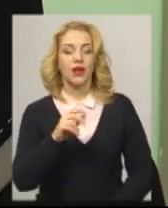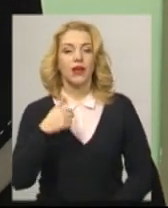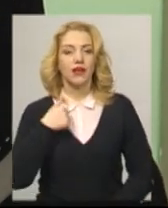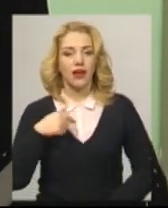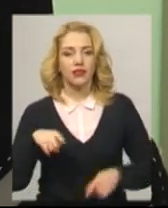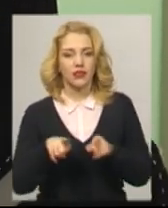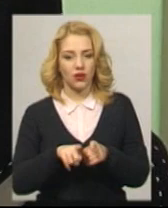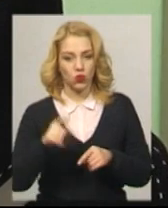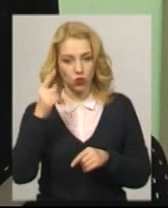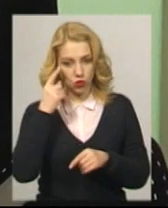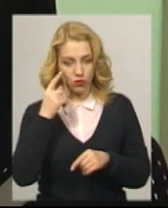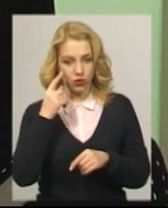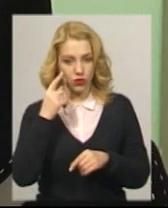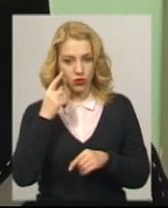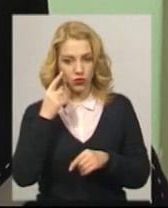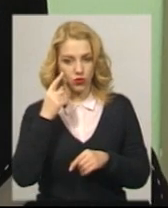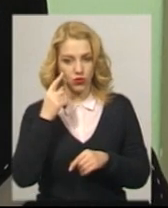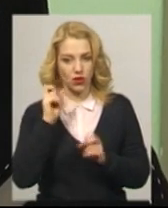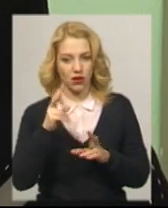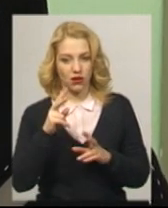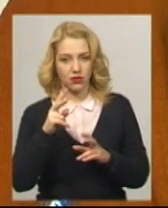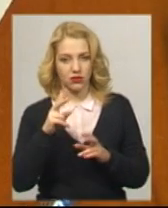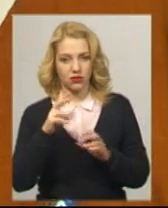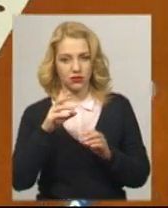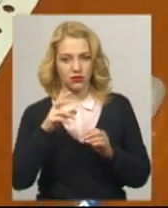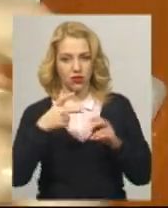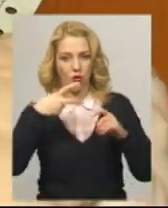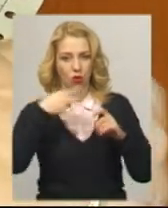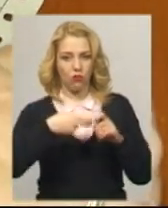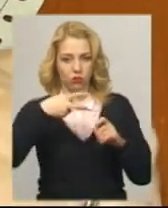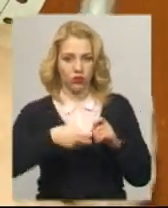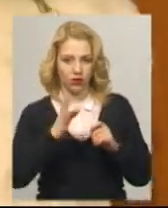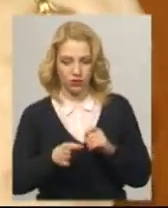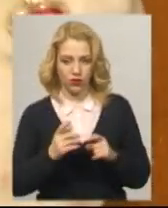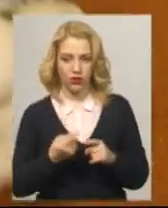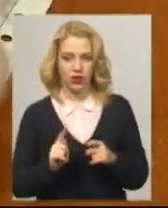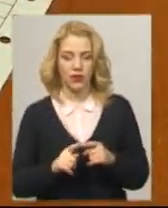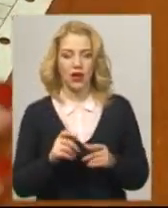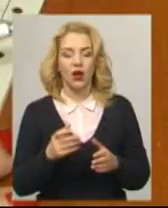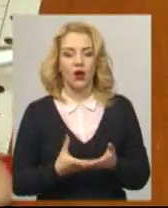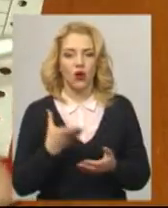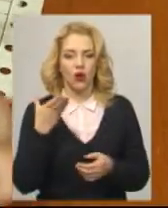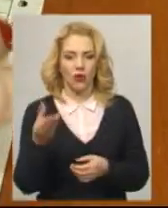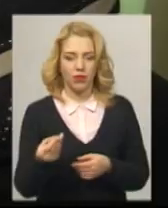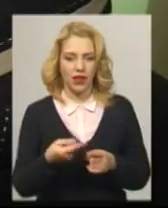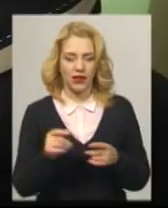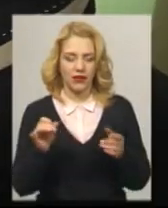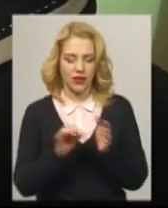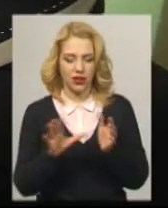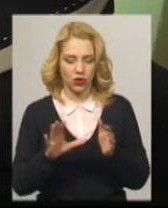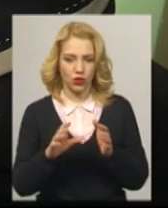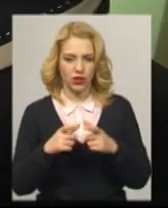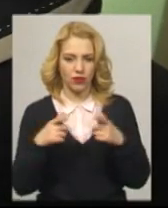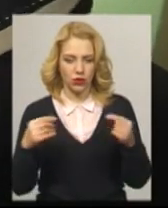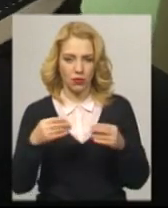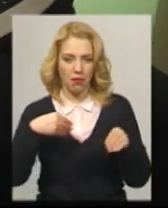як компостер буде стояти. Оплачувати проїзд електронним квитком у вигляді пластикової картки будуть